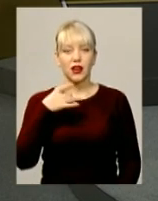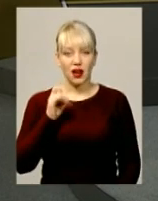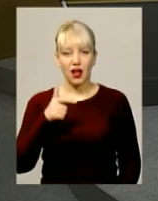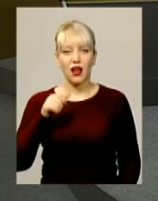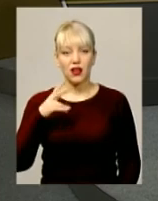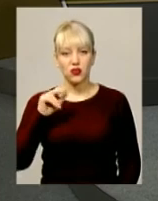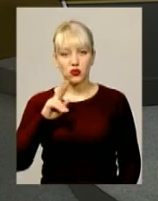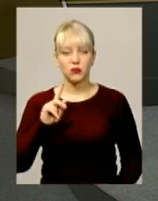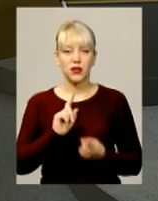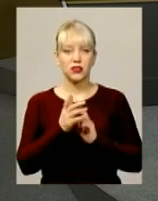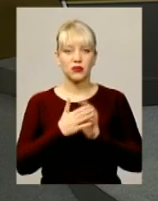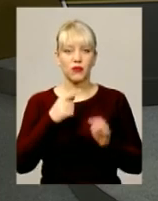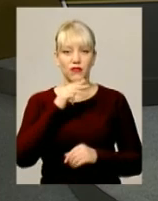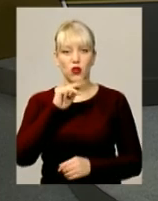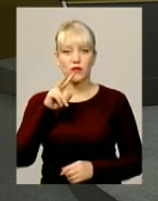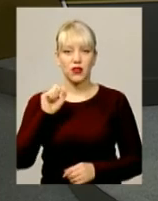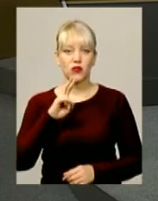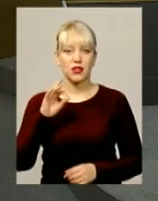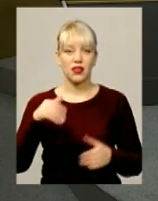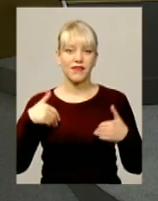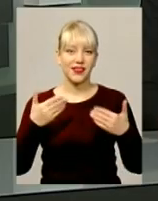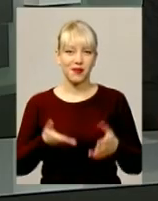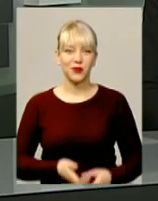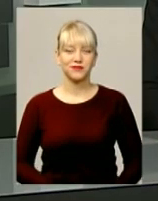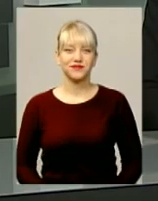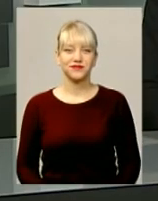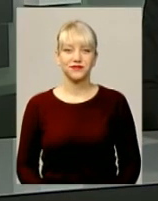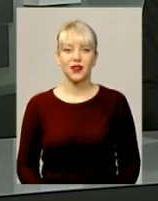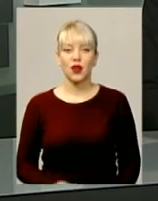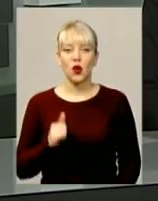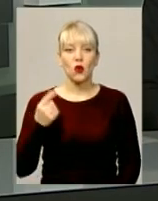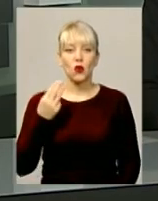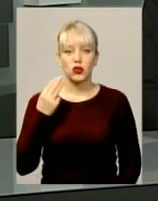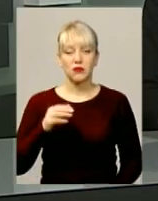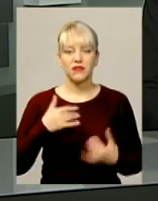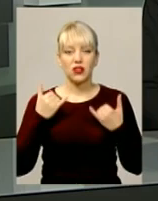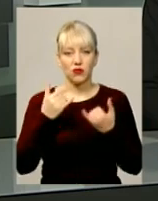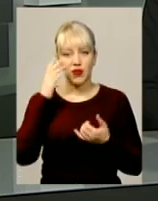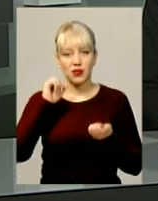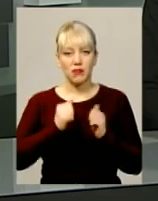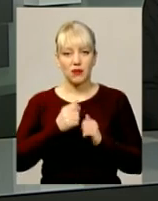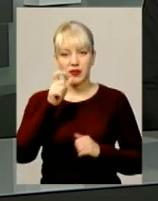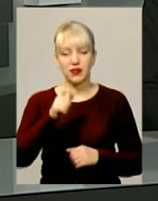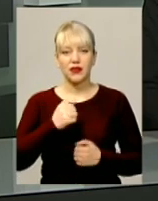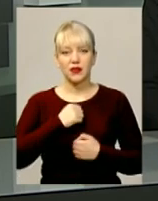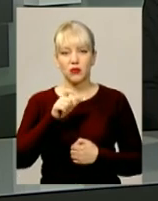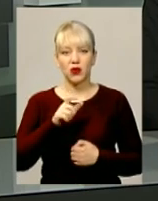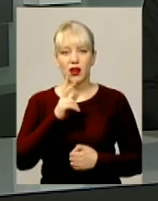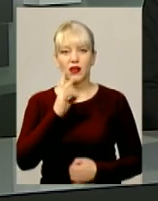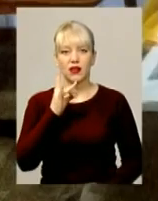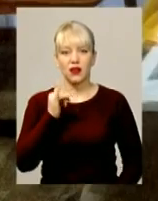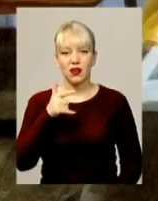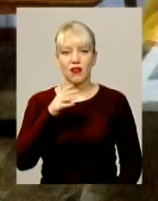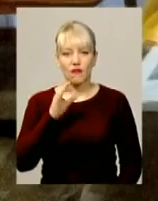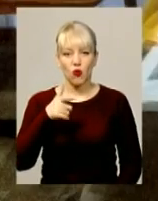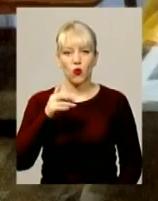Директор жестової мови Оксана Фіновська. Вітаємо! У Шепетівців шанували пам'ять кіборга Ярослава Кривогубця. 25